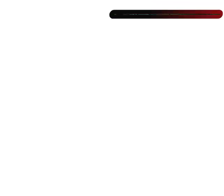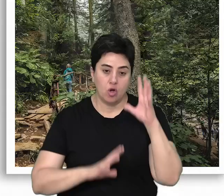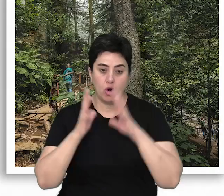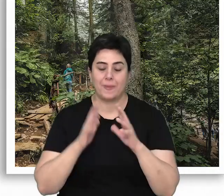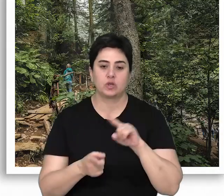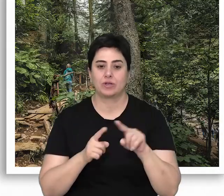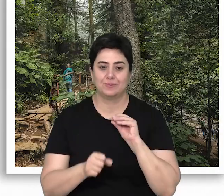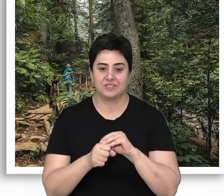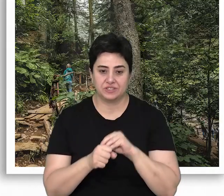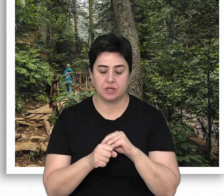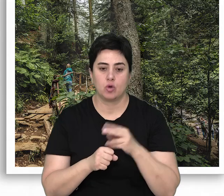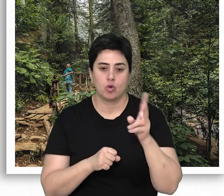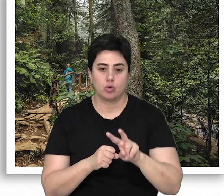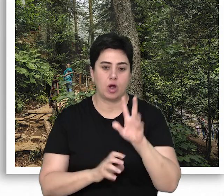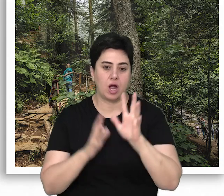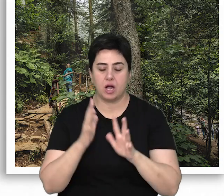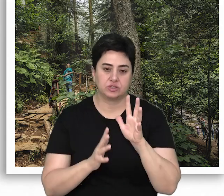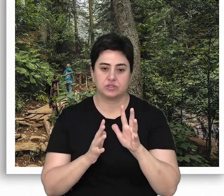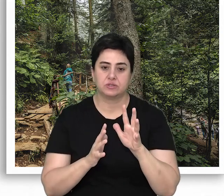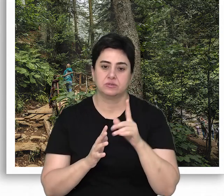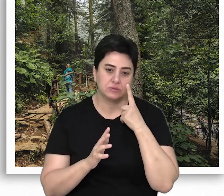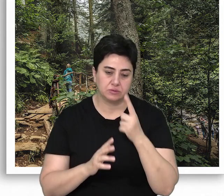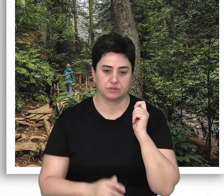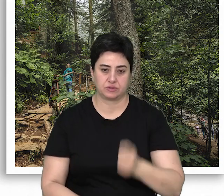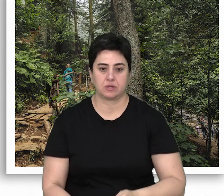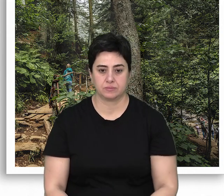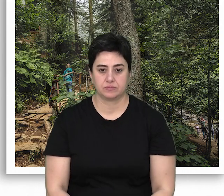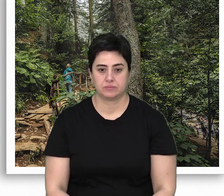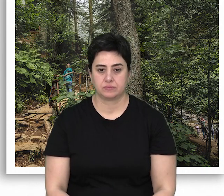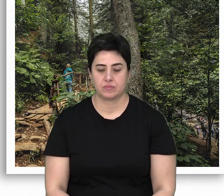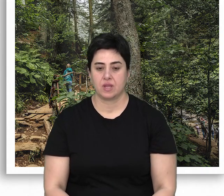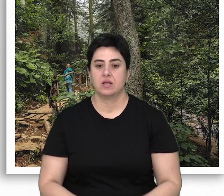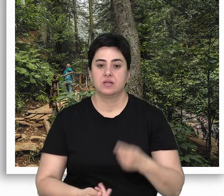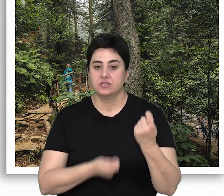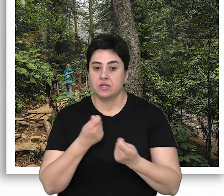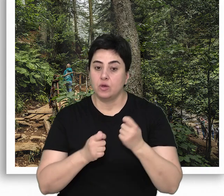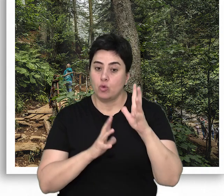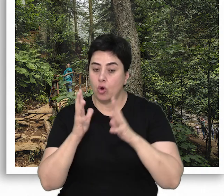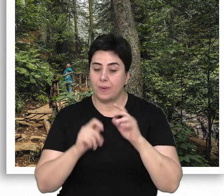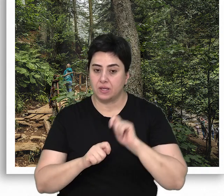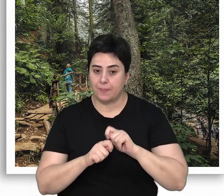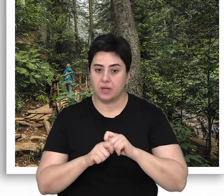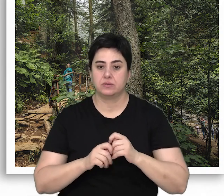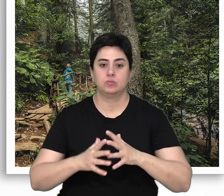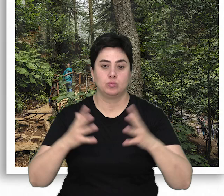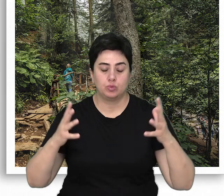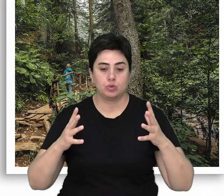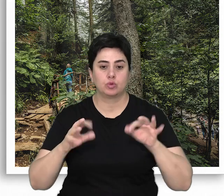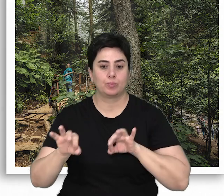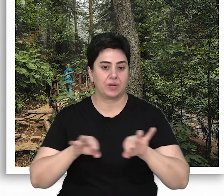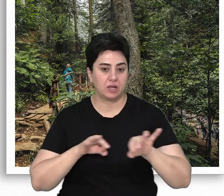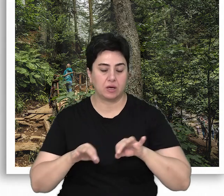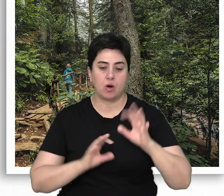Orman yönetimi için de ölü ağaç yönetiminin esasları İşletilen ormanda yapılan yoğun ve